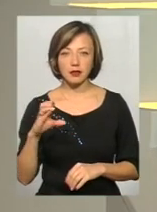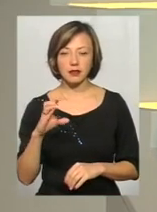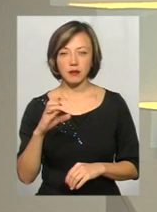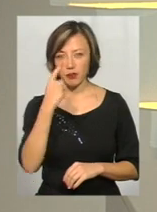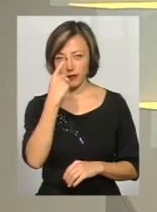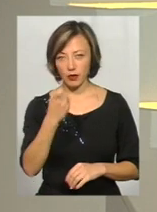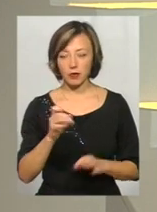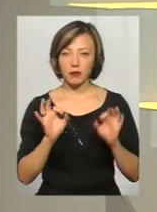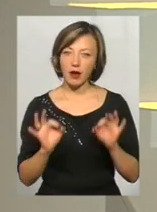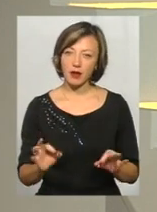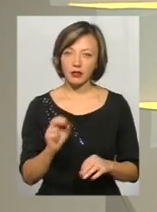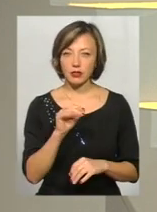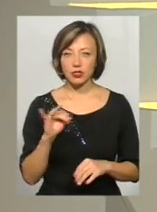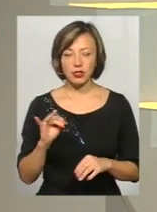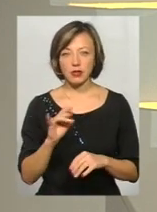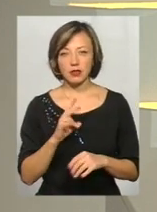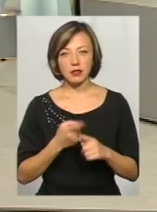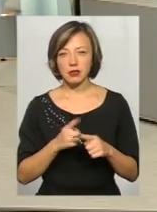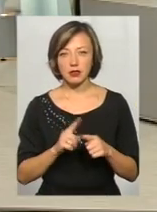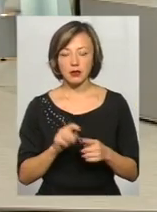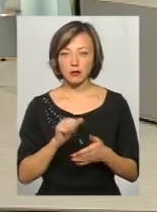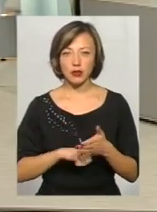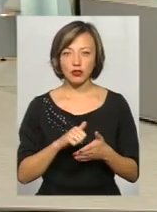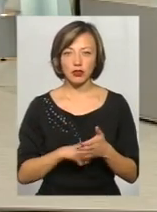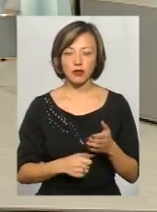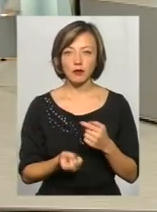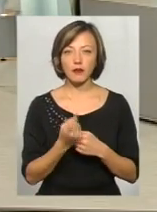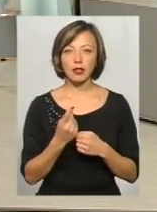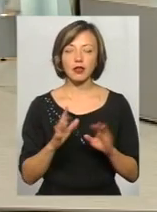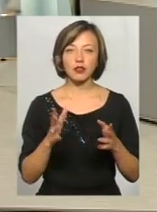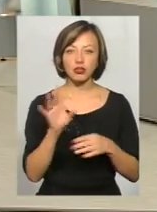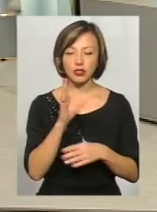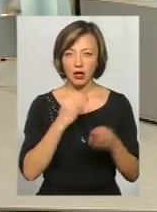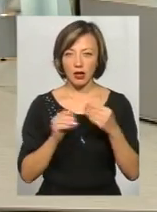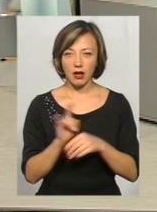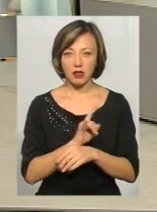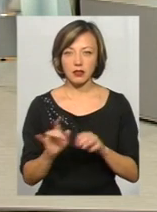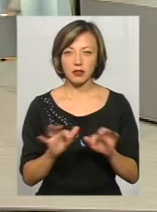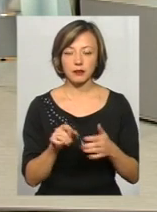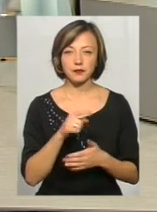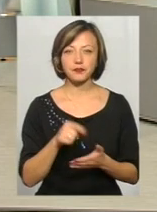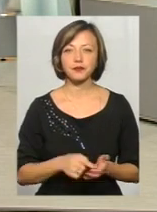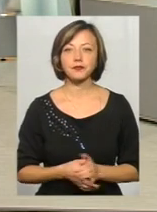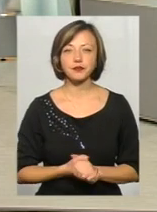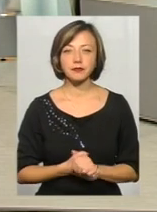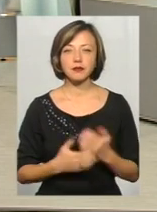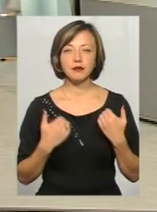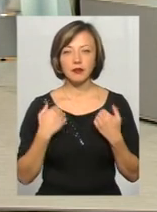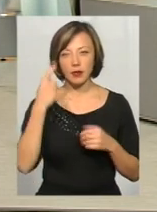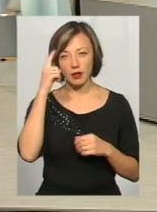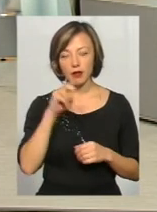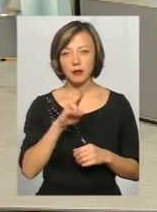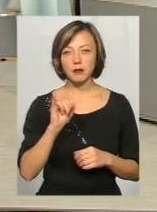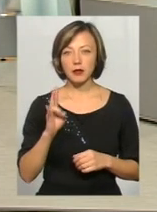-повідомленням. Чи це є правильно і чи це не спричинює можливість тільки хустрахайських віддіг? Ну, наскільки я знаю, що пін-код